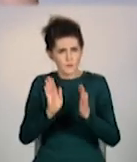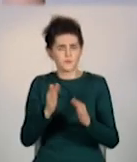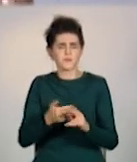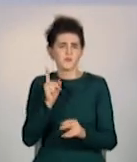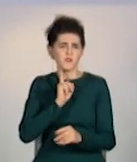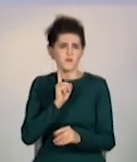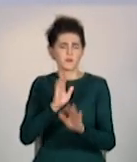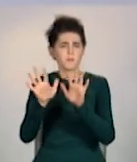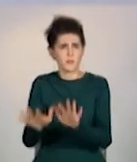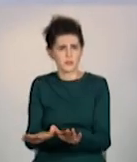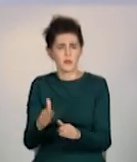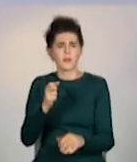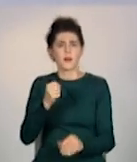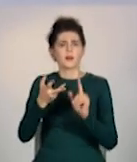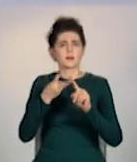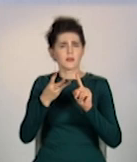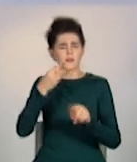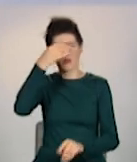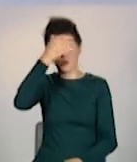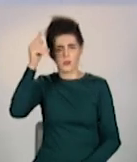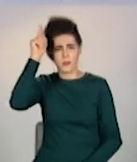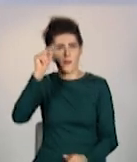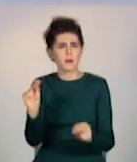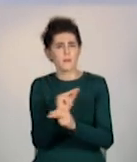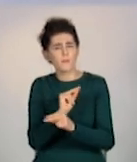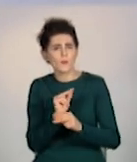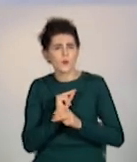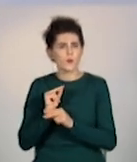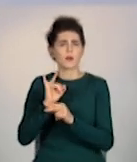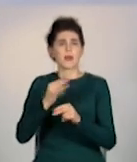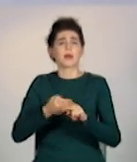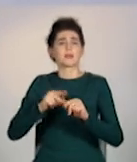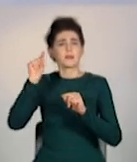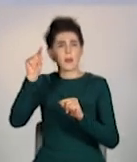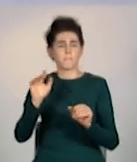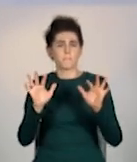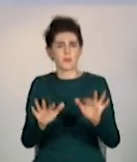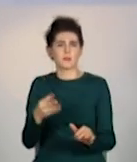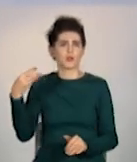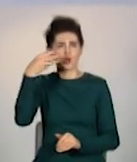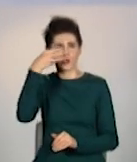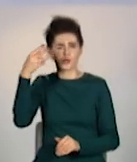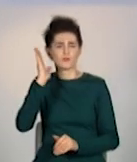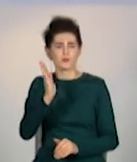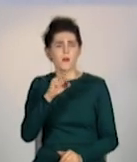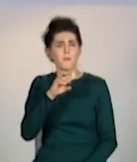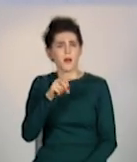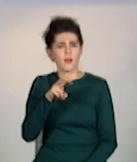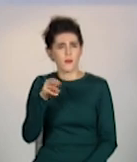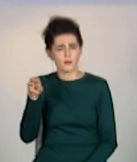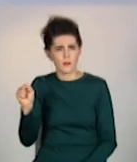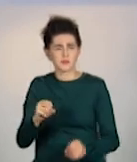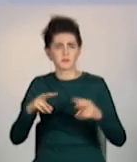знаходиться на третій етажі, де відбувається ремонтна робота. І там вже на третій етажі у нас буде палата інтенсивної терапії